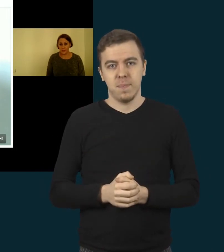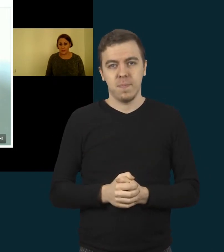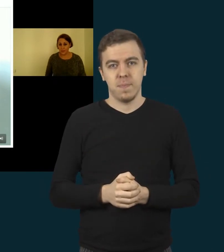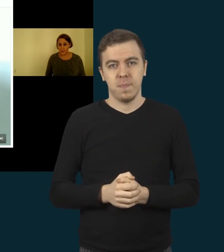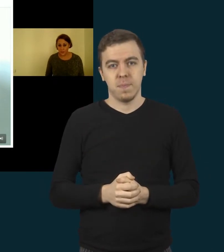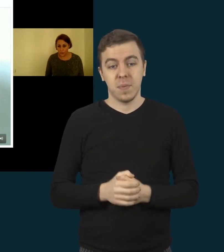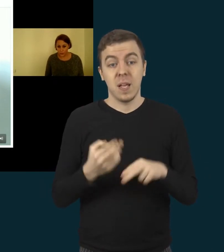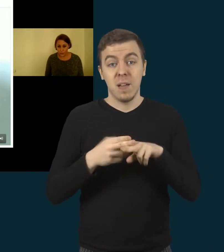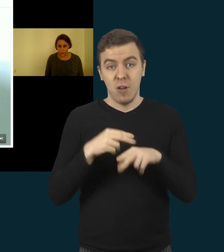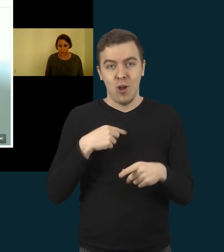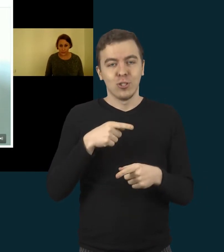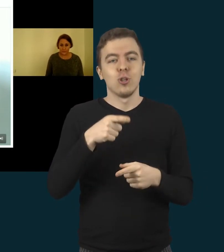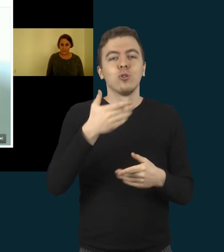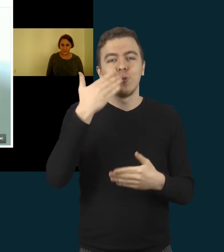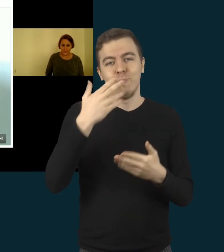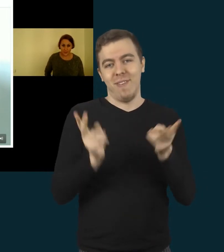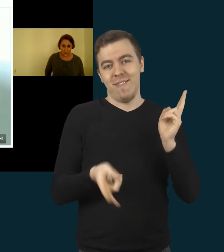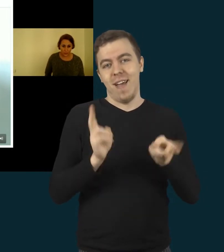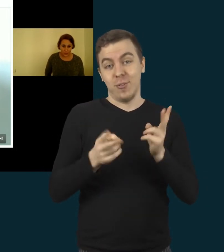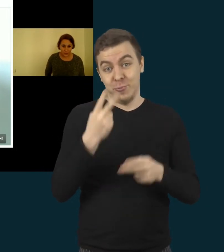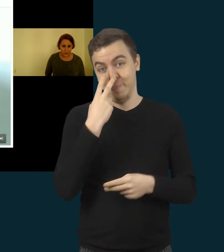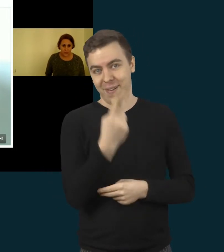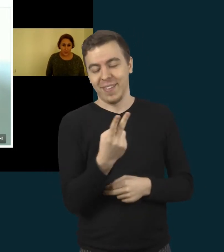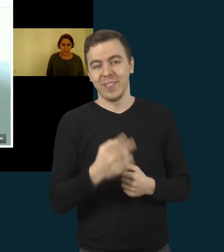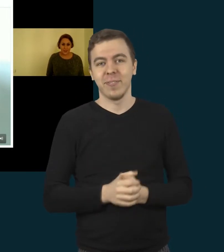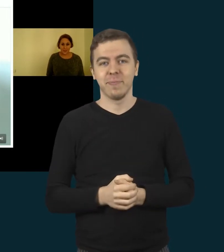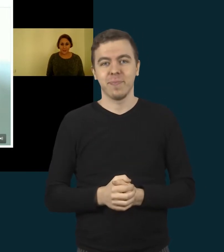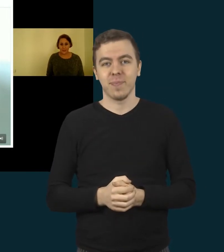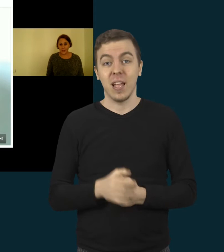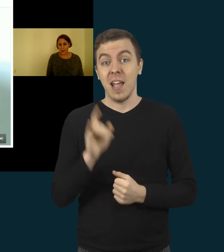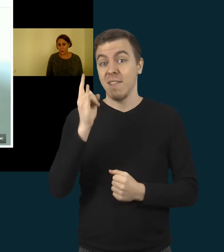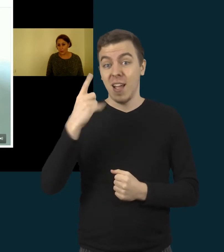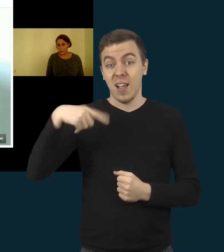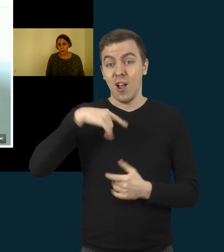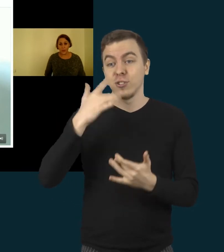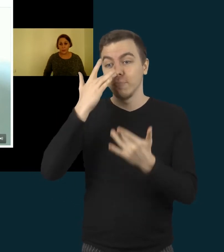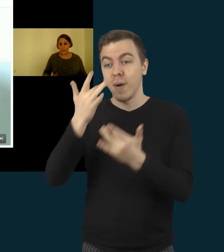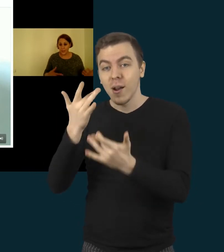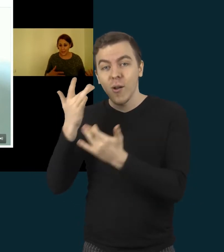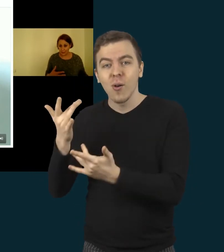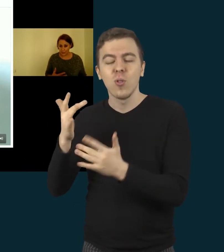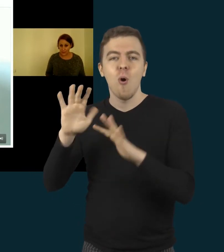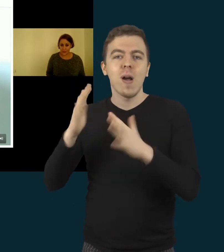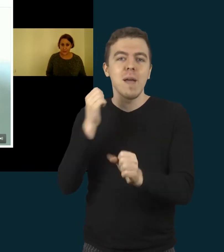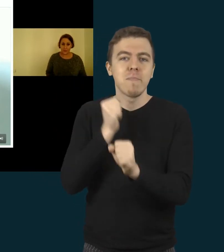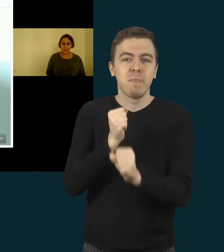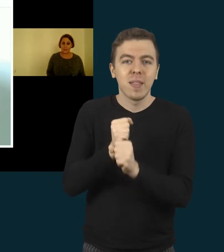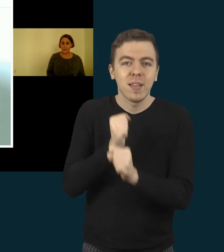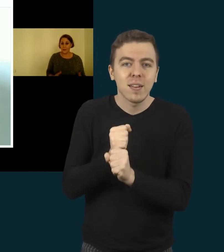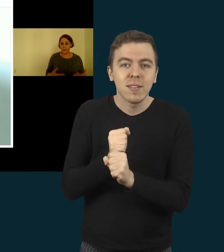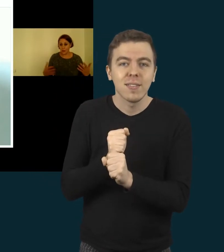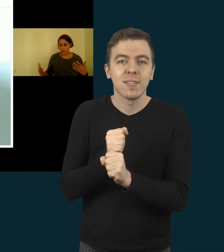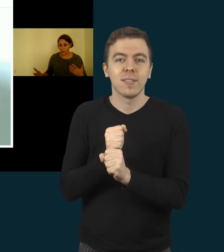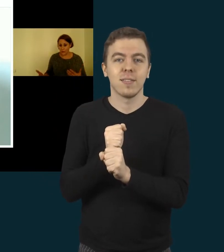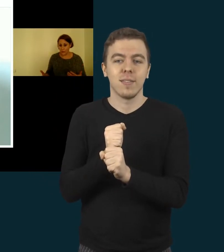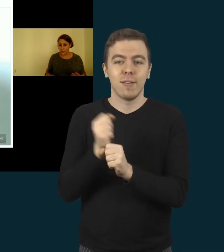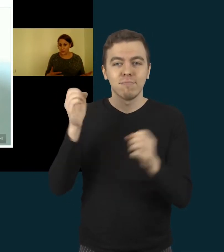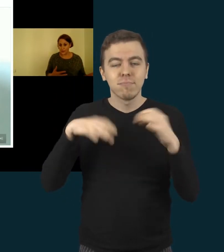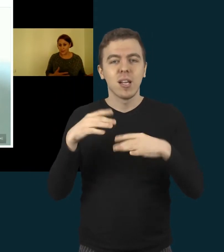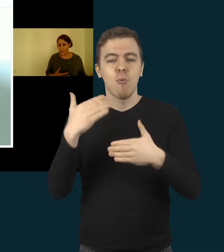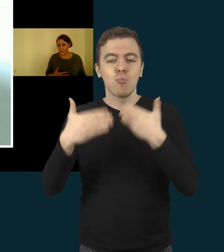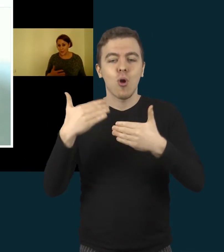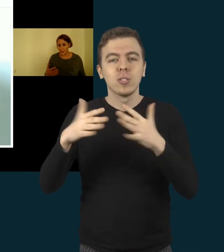Tai aš įverdu sriubą, jeigu matot. Ir vaikam rodau, kaip tai galima padaryti, koks